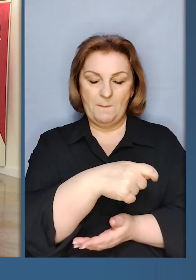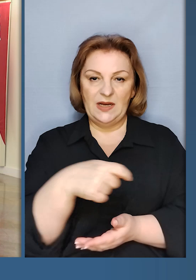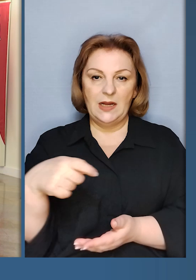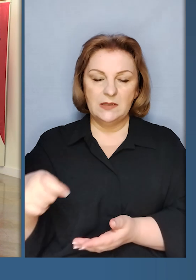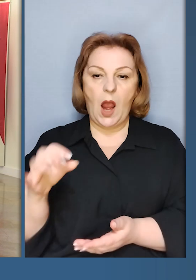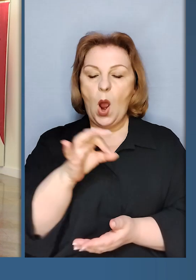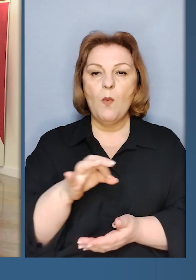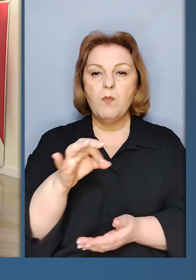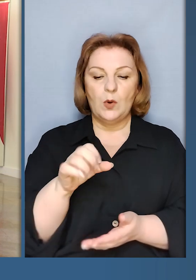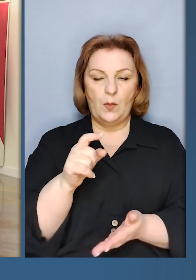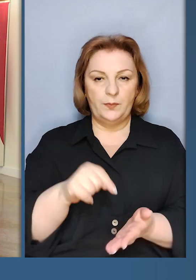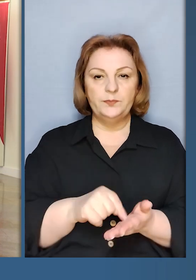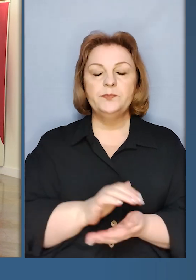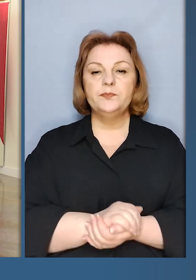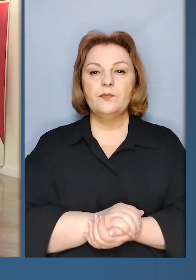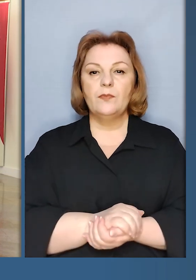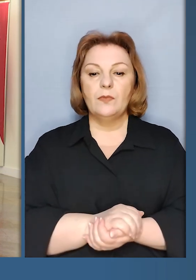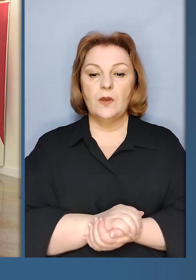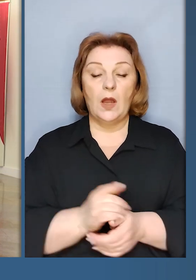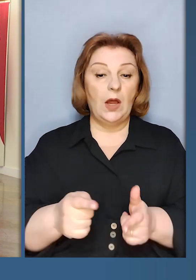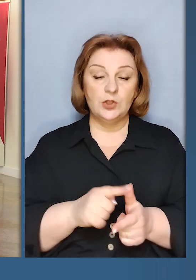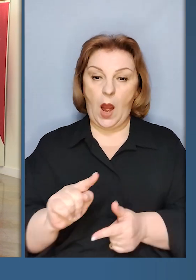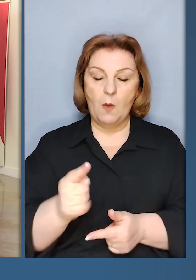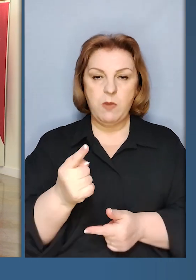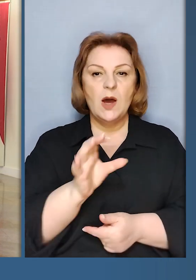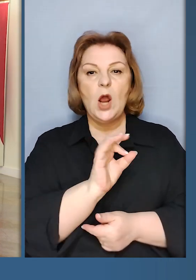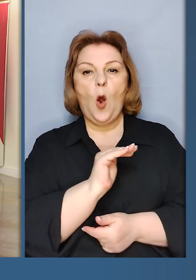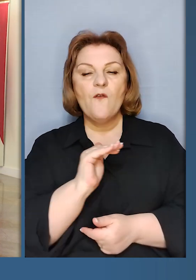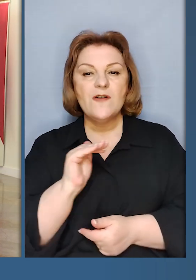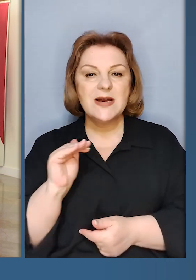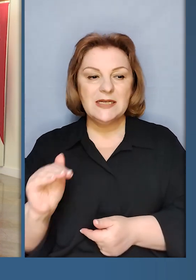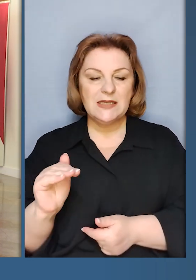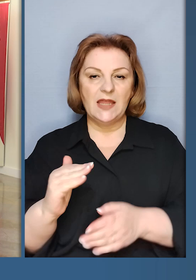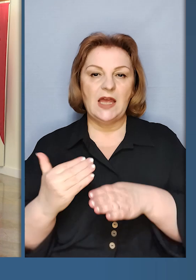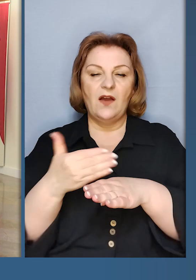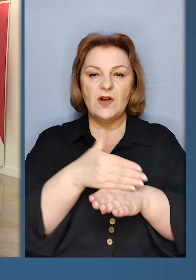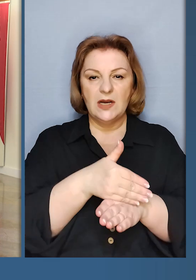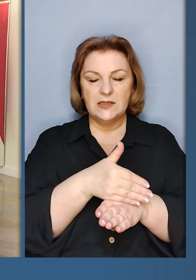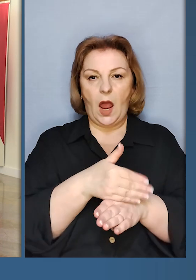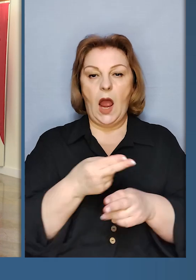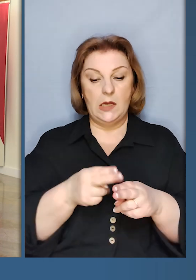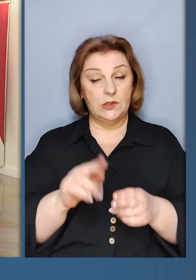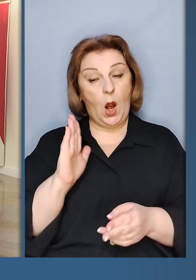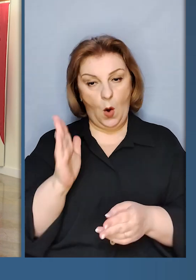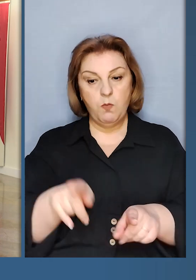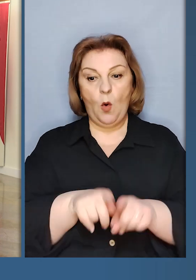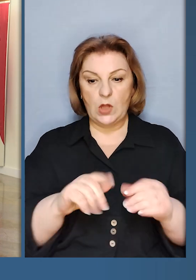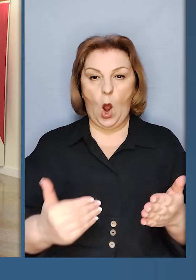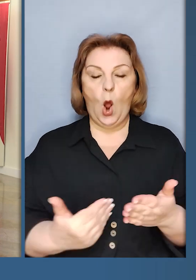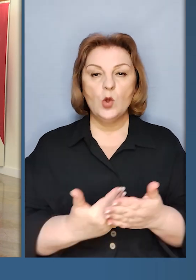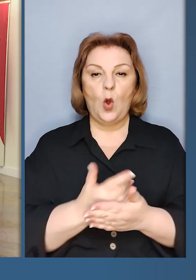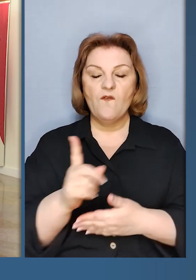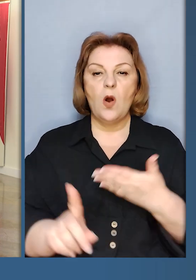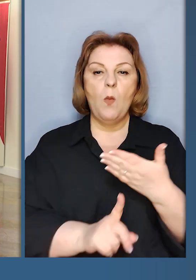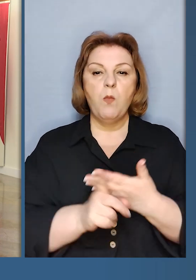обох панів президентів про питання. Чи цей перший офіційний візит, це буде